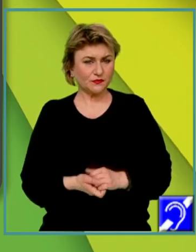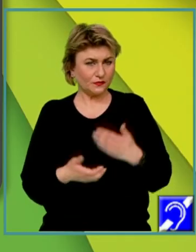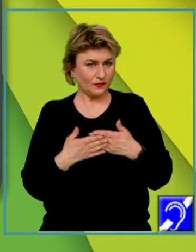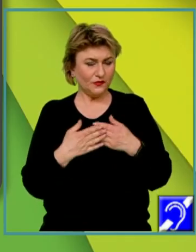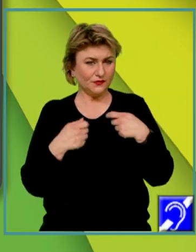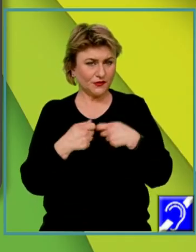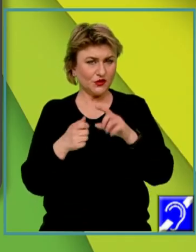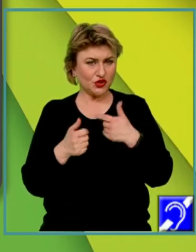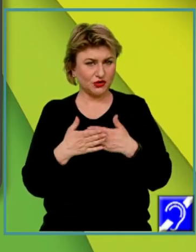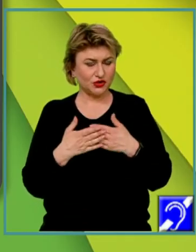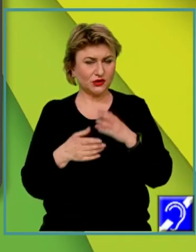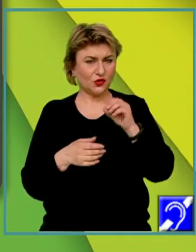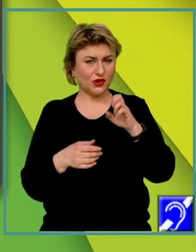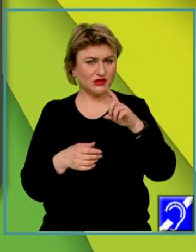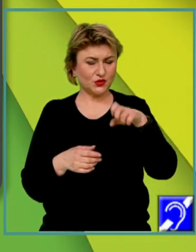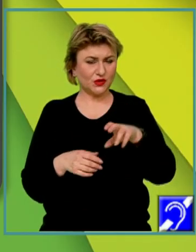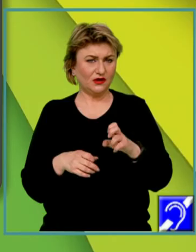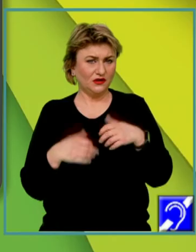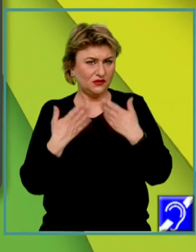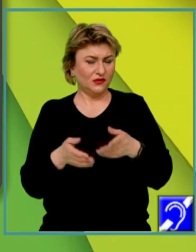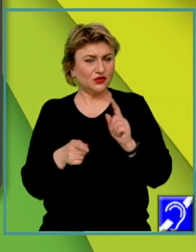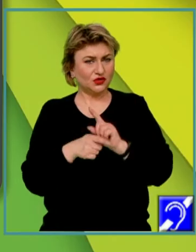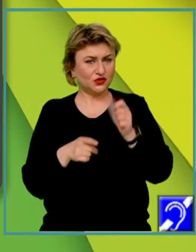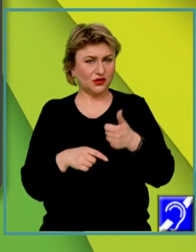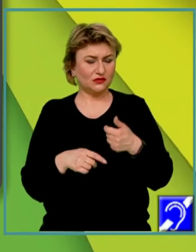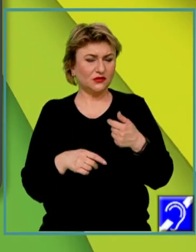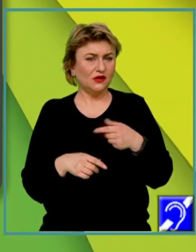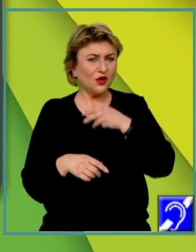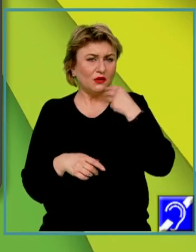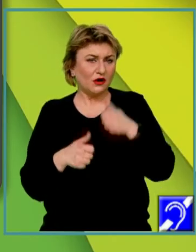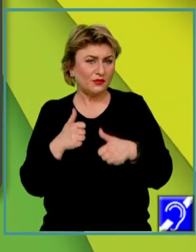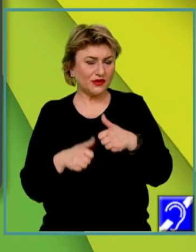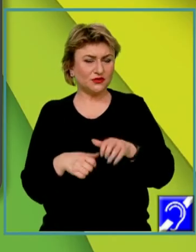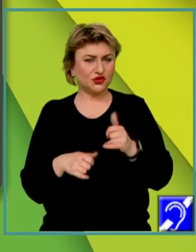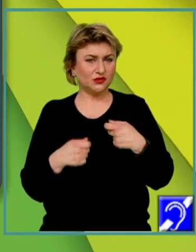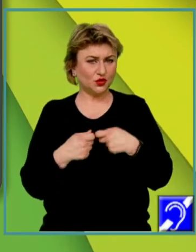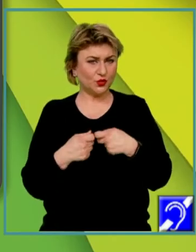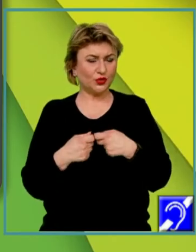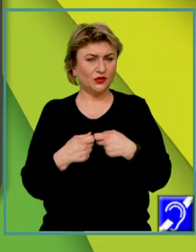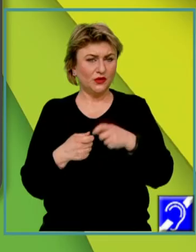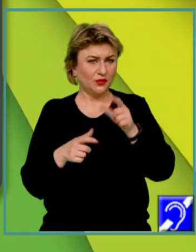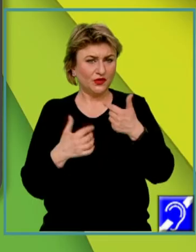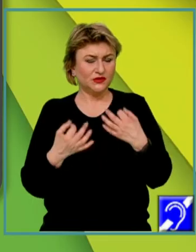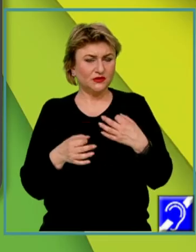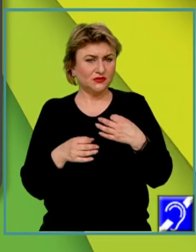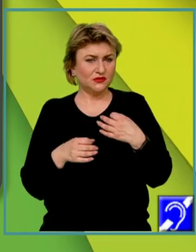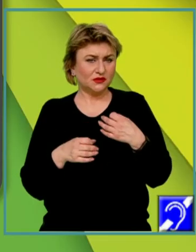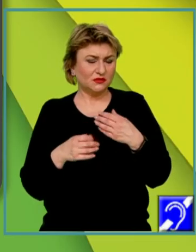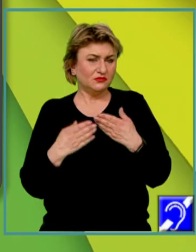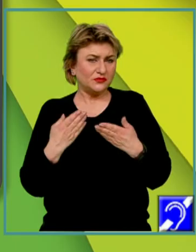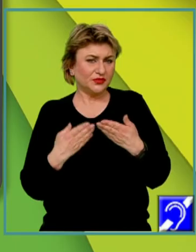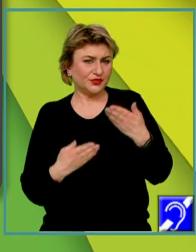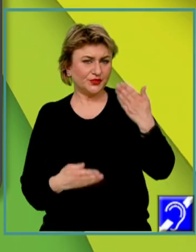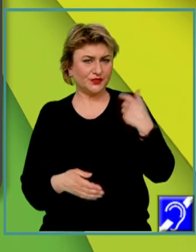grup și această coeziune generează totodată și competiția, deci grupul poate să progreseze.